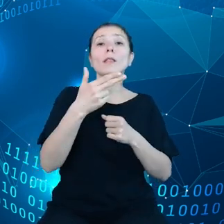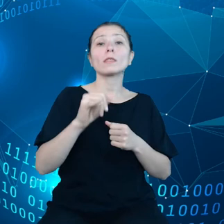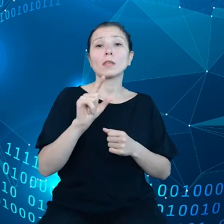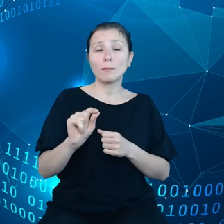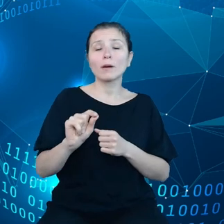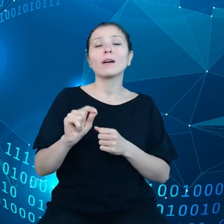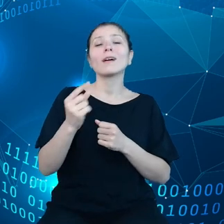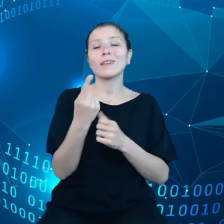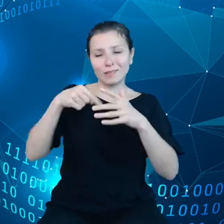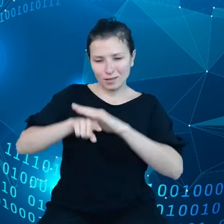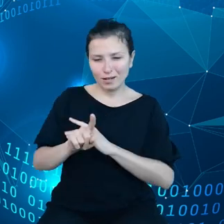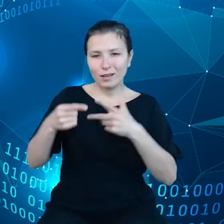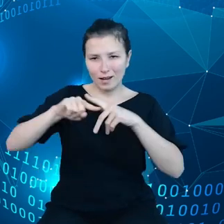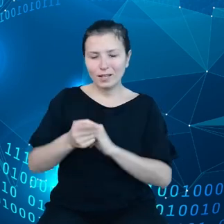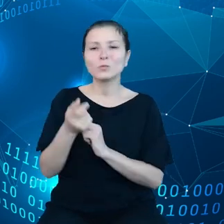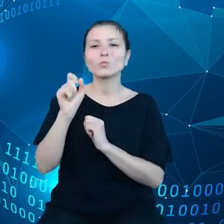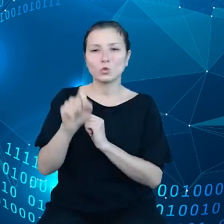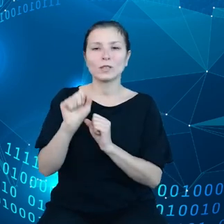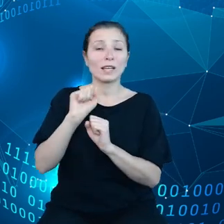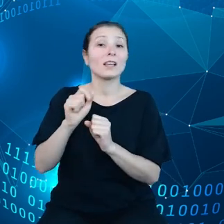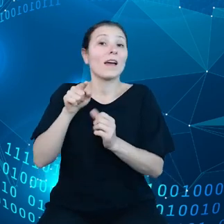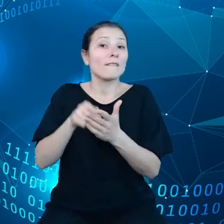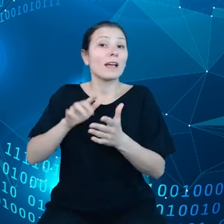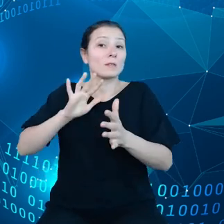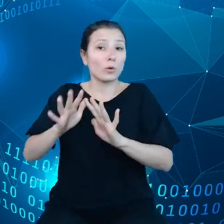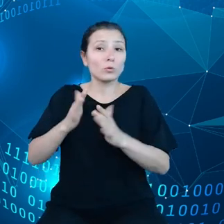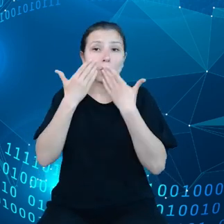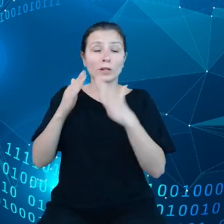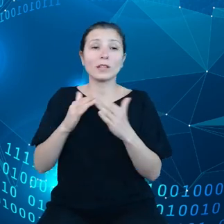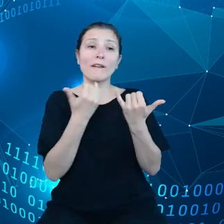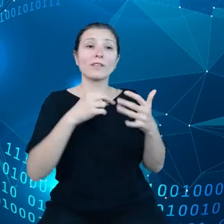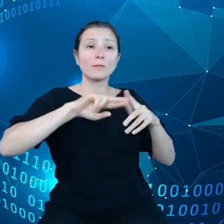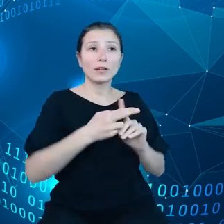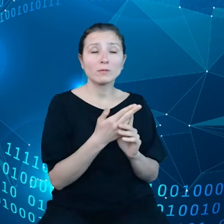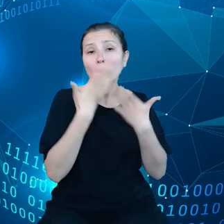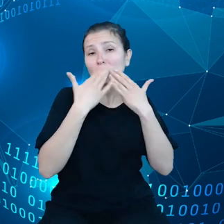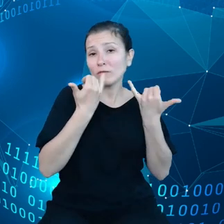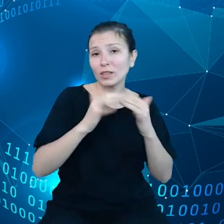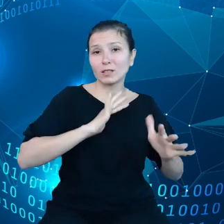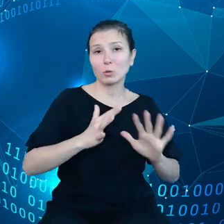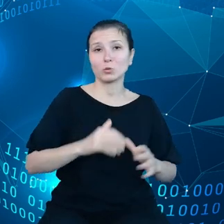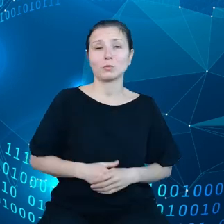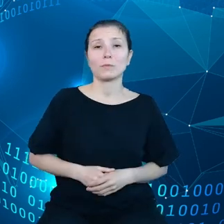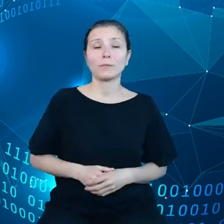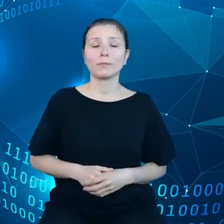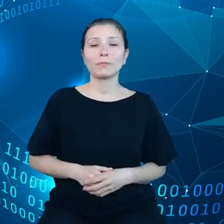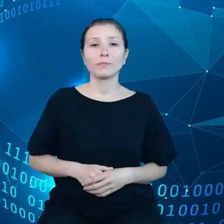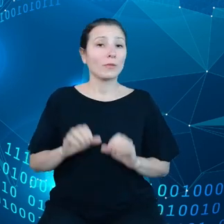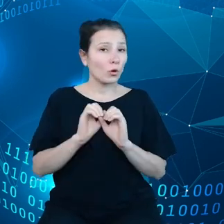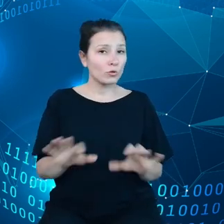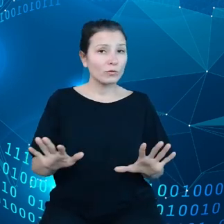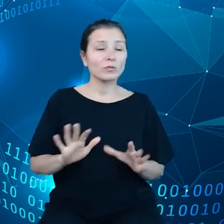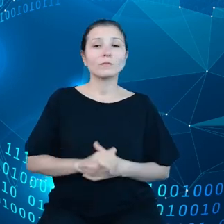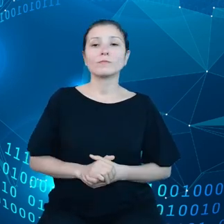rejestrze w takiej formie, a w drugim rejestrze może być zupełnie inny. Oczywiście to są